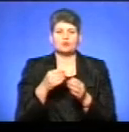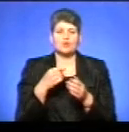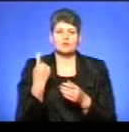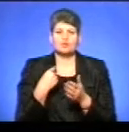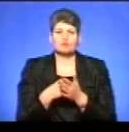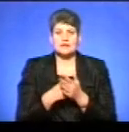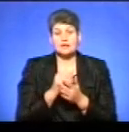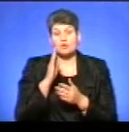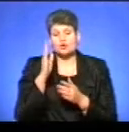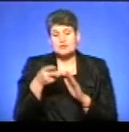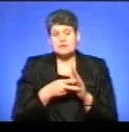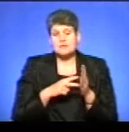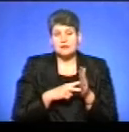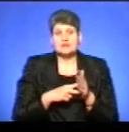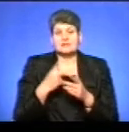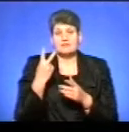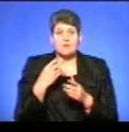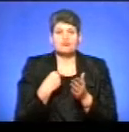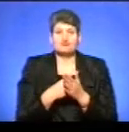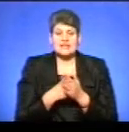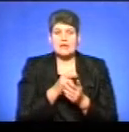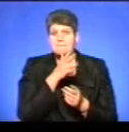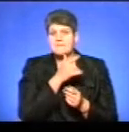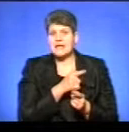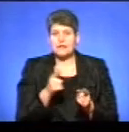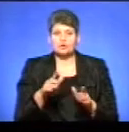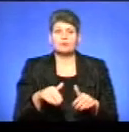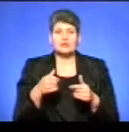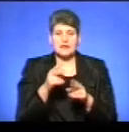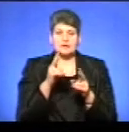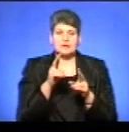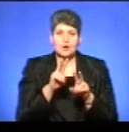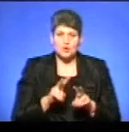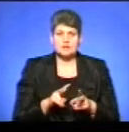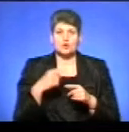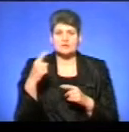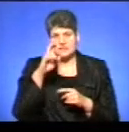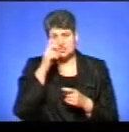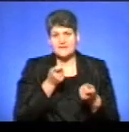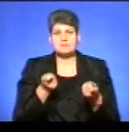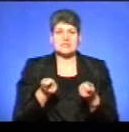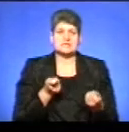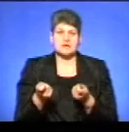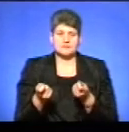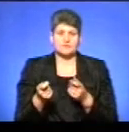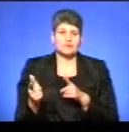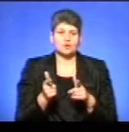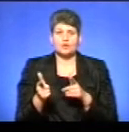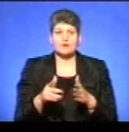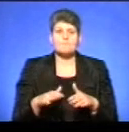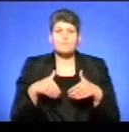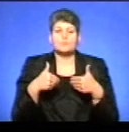та прогнозу на наступність за плановим два бюджетні періоди і подання на розгляд обласної державної адміністрації, підготовка